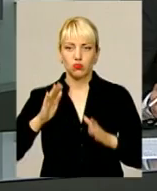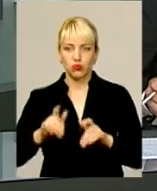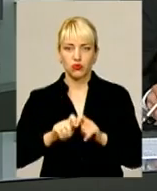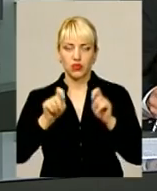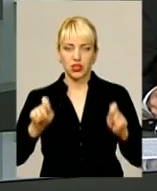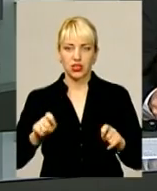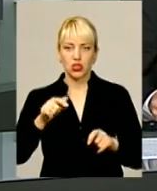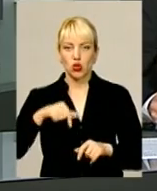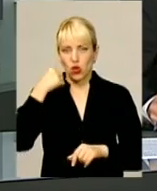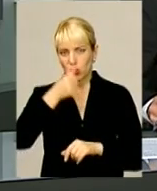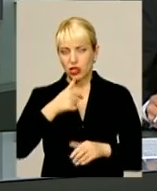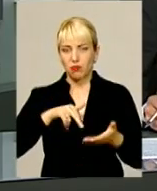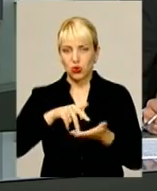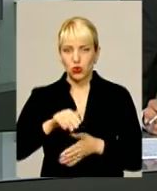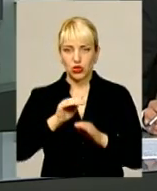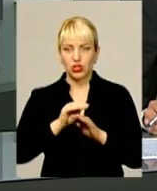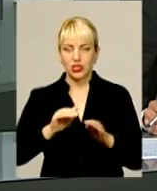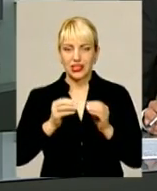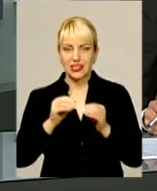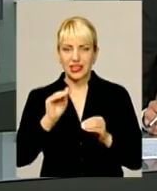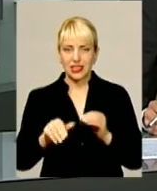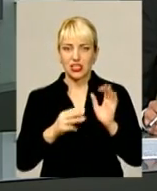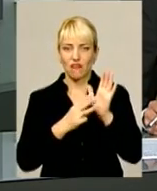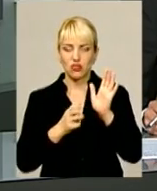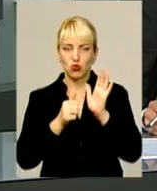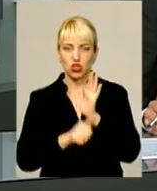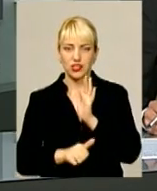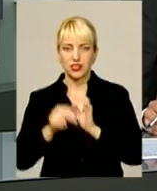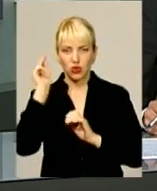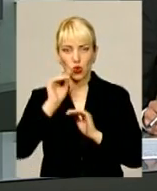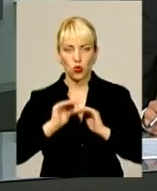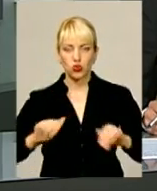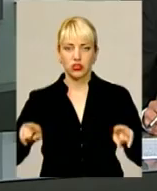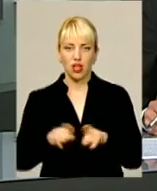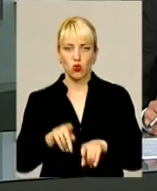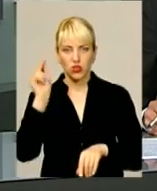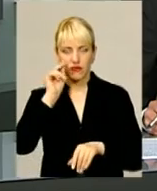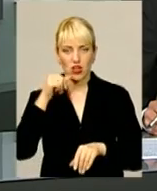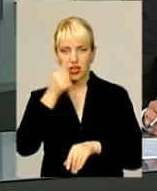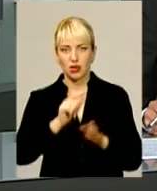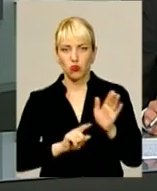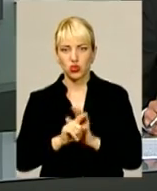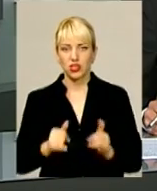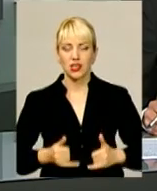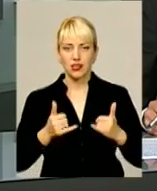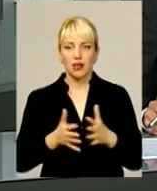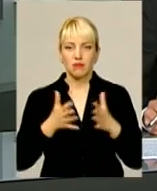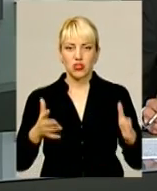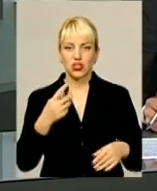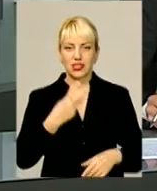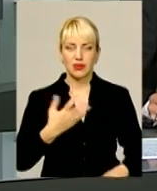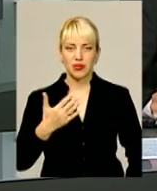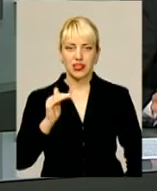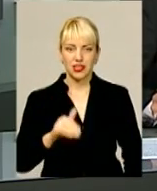закладів цього року підуть навчатись 10 тисяч 860 учнів. Також навчальний рік розпочнеться для більше 35